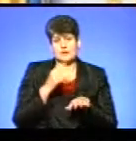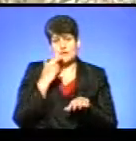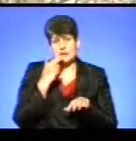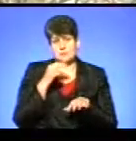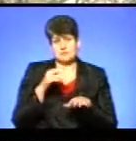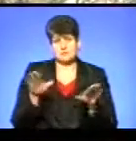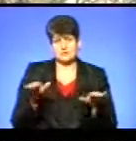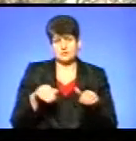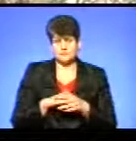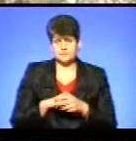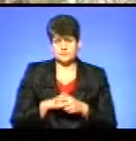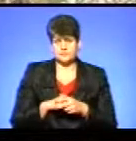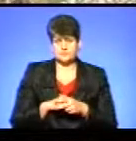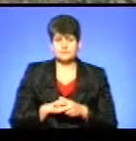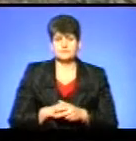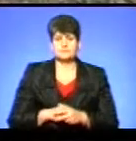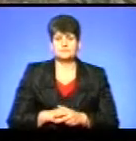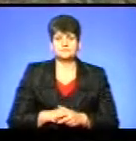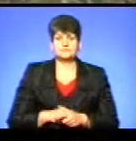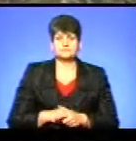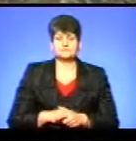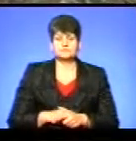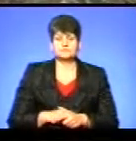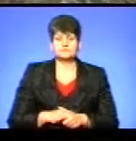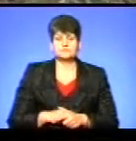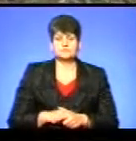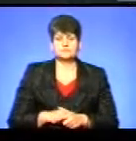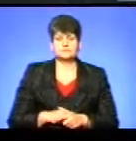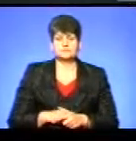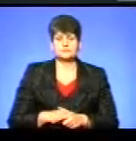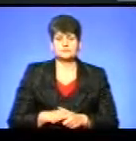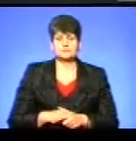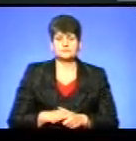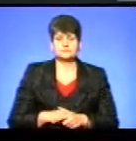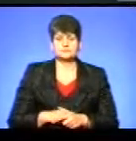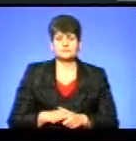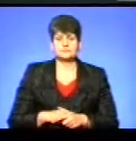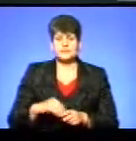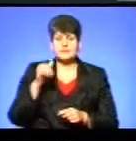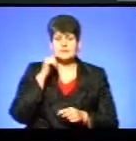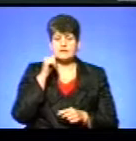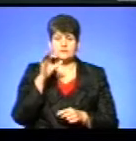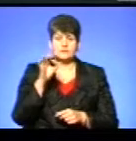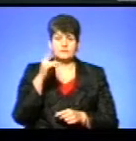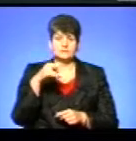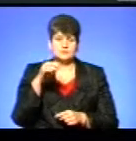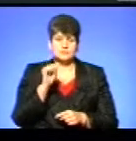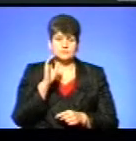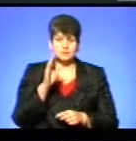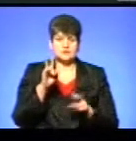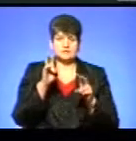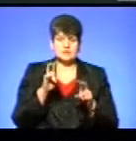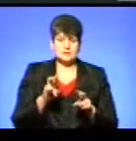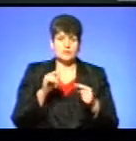птиця. Любов Гадомська, Оксана Галіяш, новини. Завтра в облдержадміністрації відбудеться